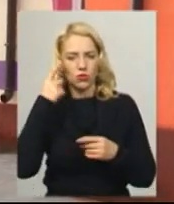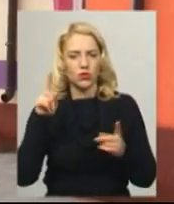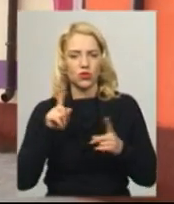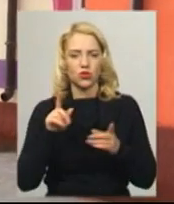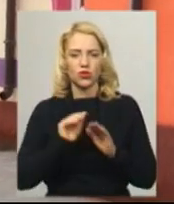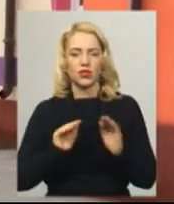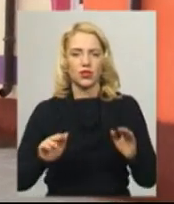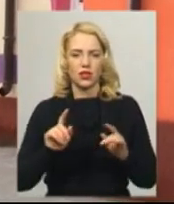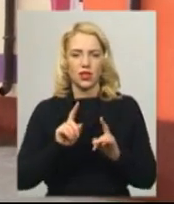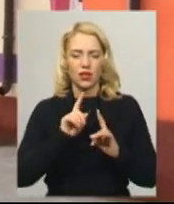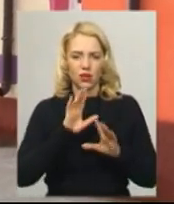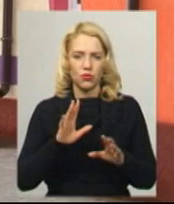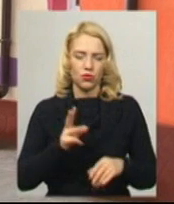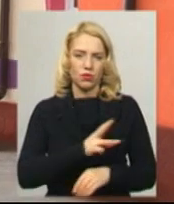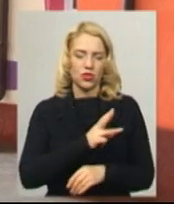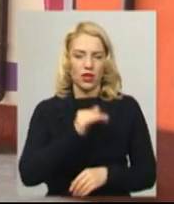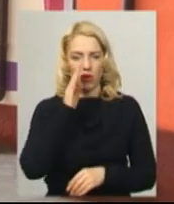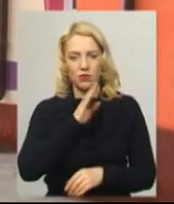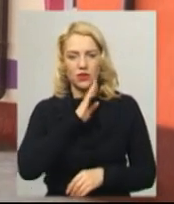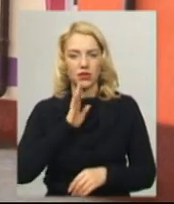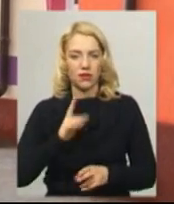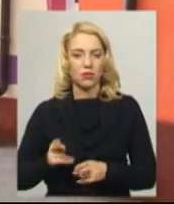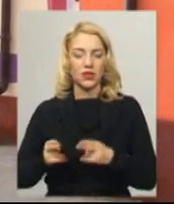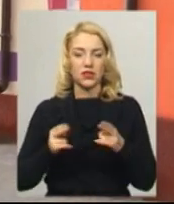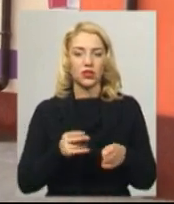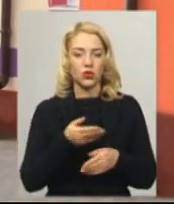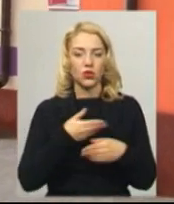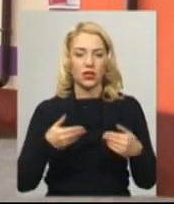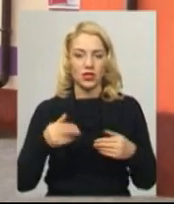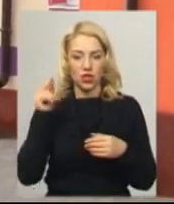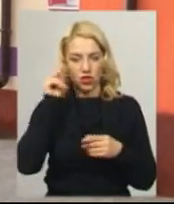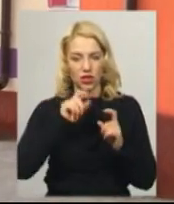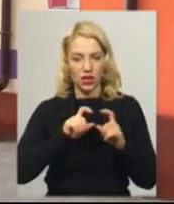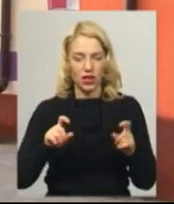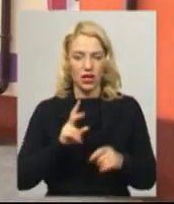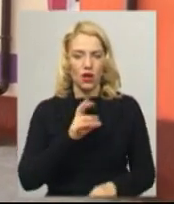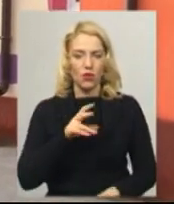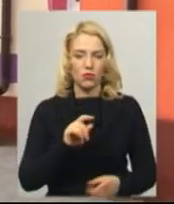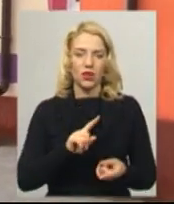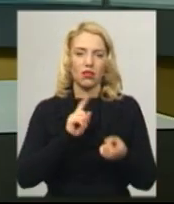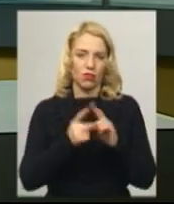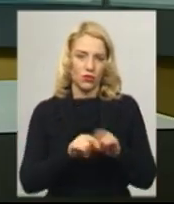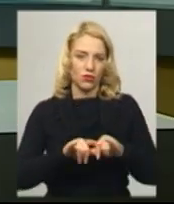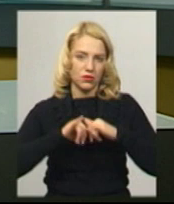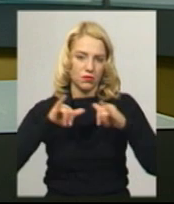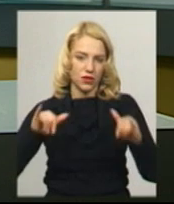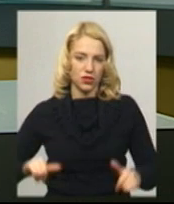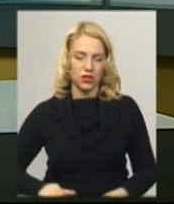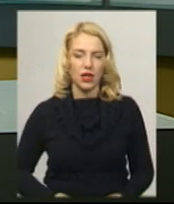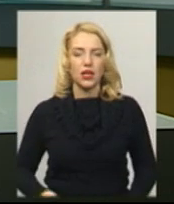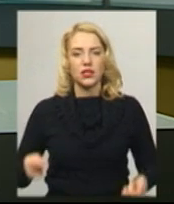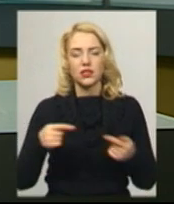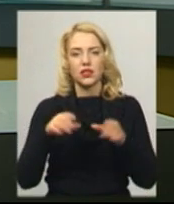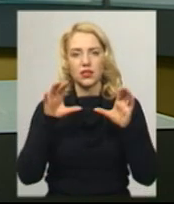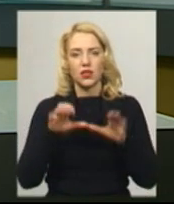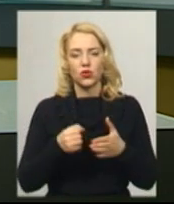буде бажання в дітей, в батьків приїздити до нас в мешкінний комбінат, але його стало ще більше. Згідно з